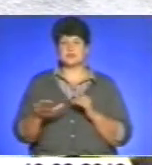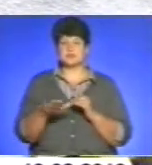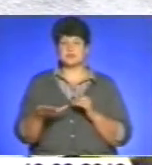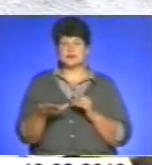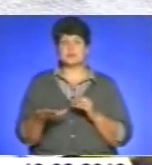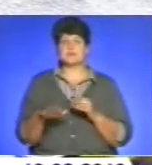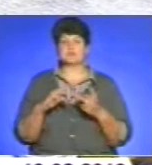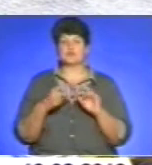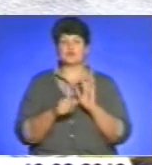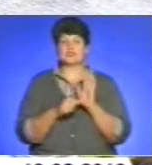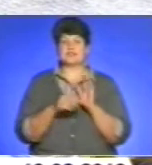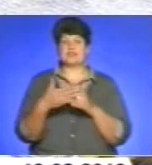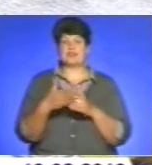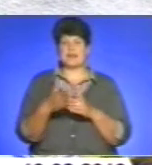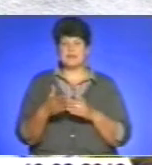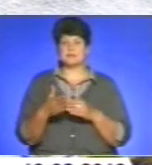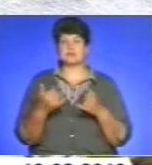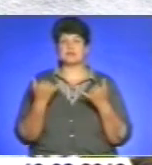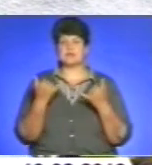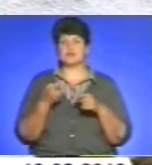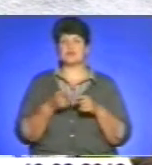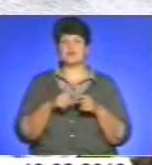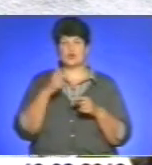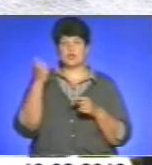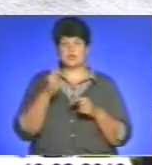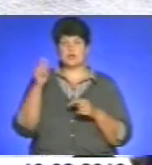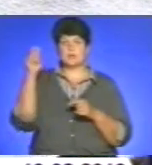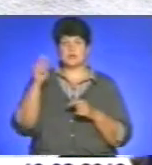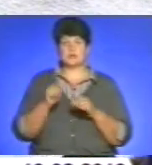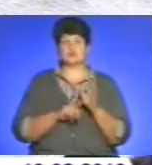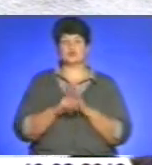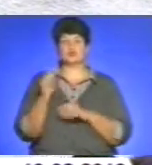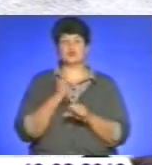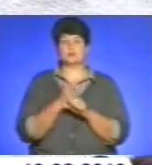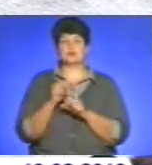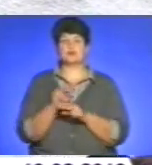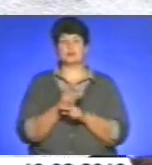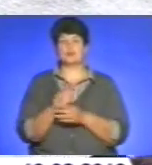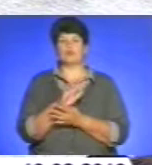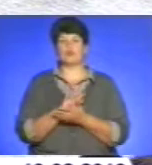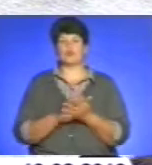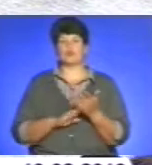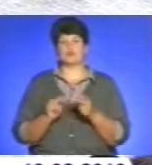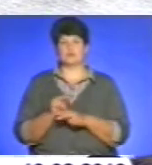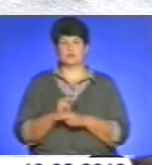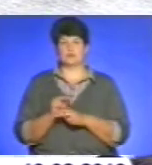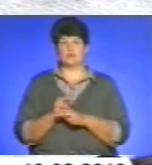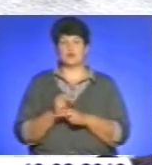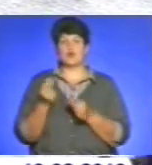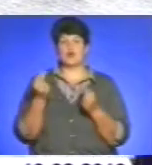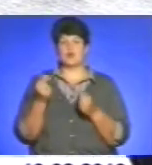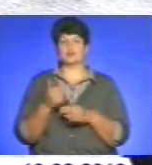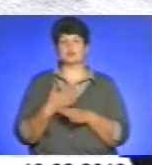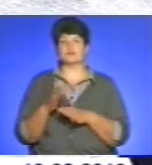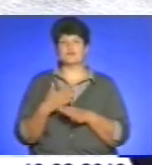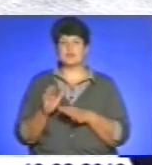І зараз вже цього тижня приїжджають, почнуть робити ремонт, продовжувати ремонт. Гроші виділили.